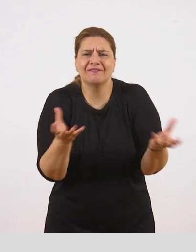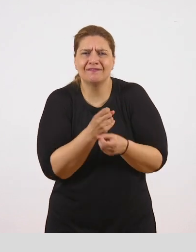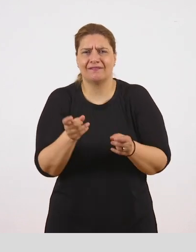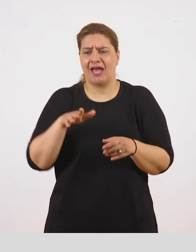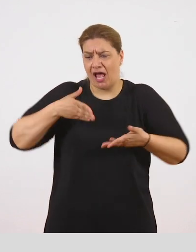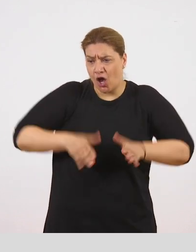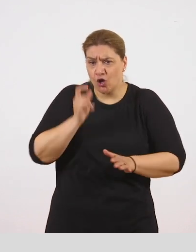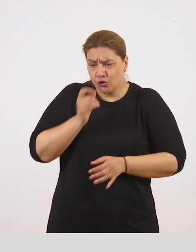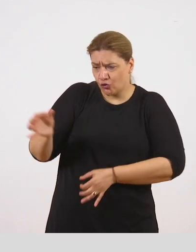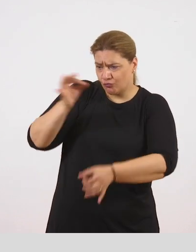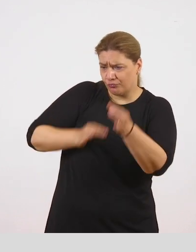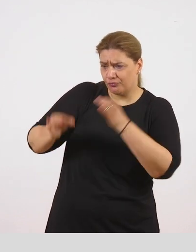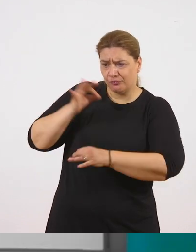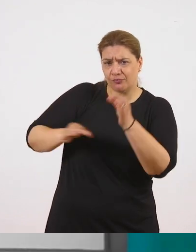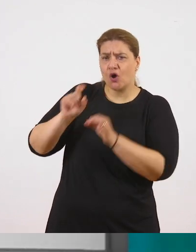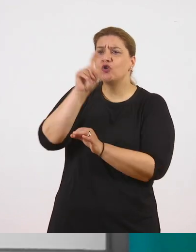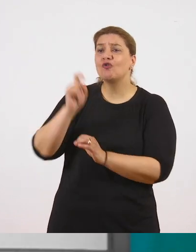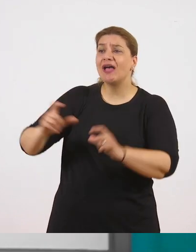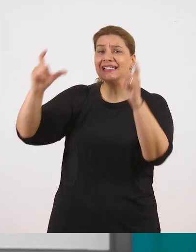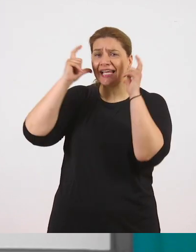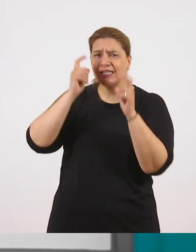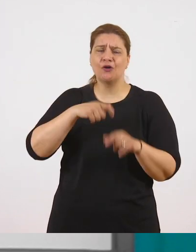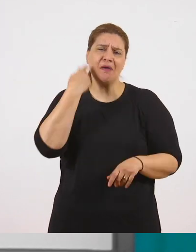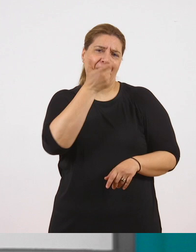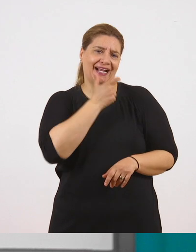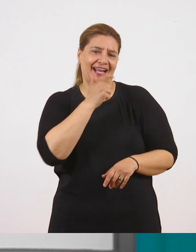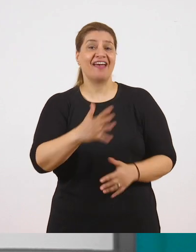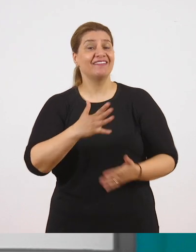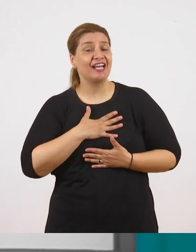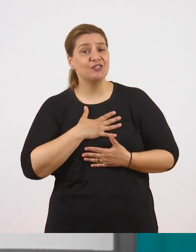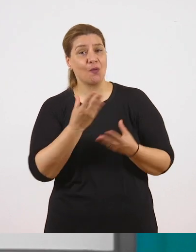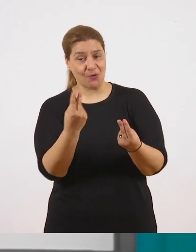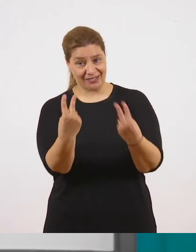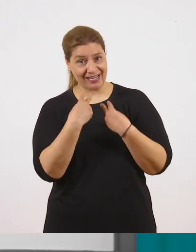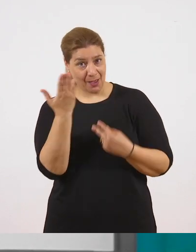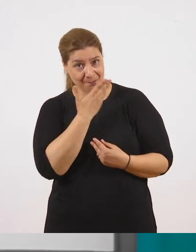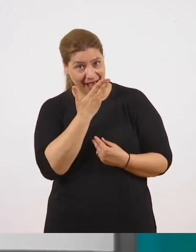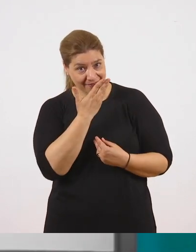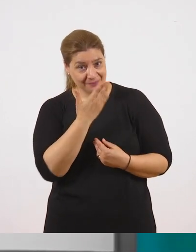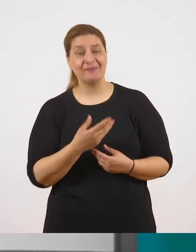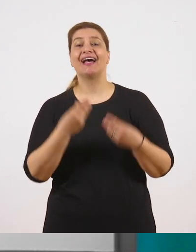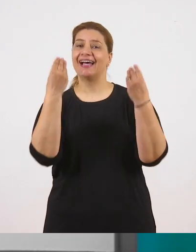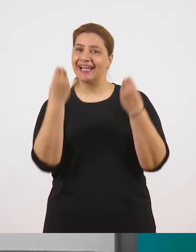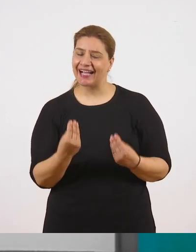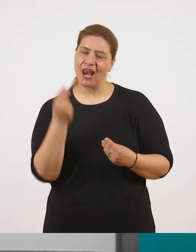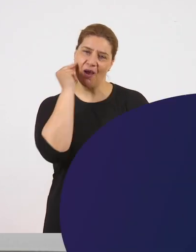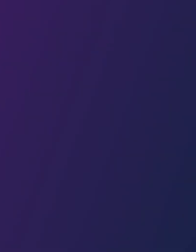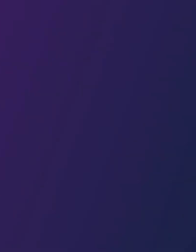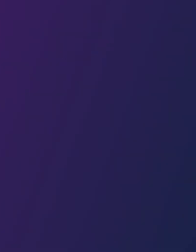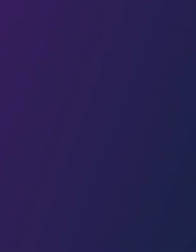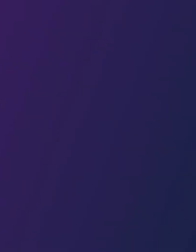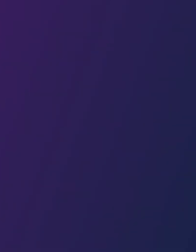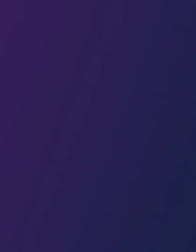ιστορίες από τους βίους Αγίων. Σας ευχαριστούμε πολύ που παρακολουθήσατε το μάθημα. Να έχετε ένα πολύ όμορφο απόγευμα.